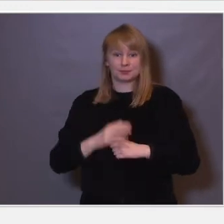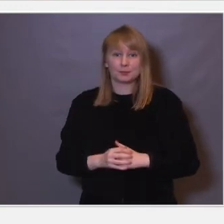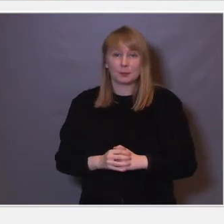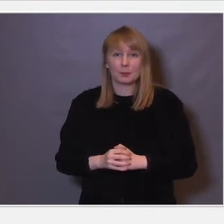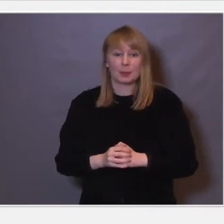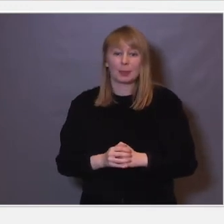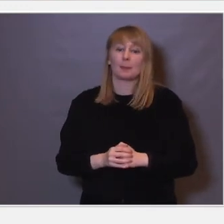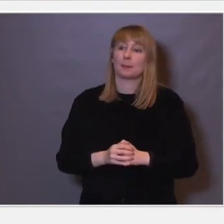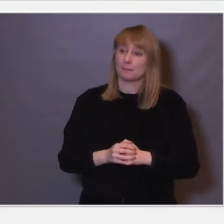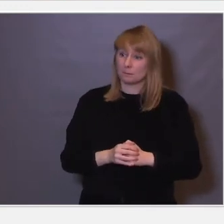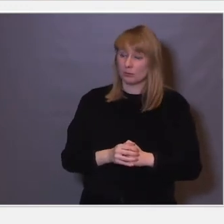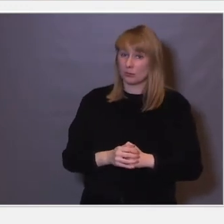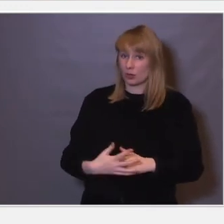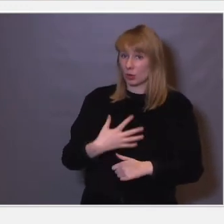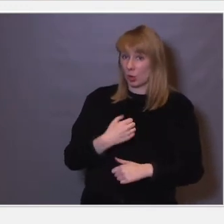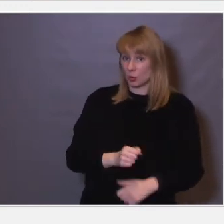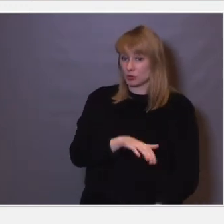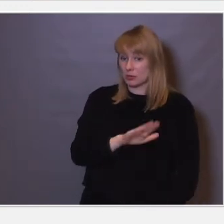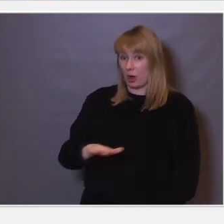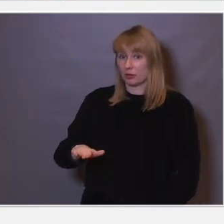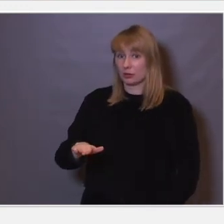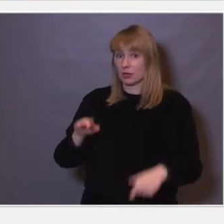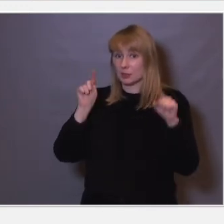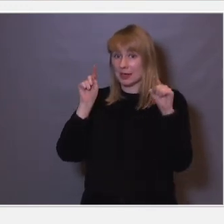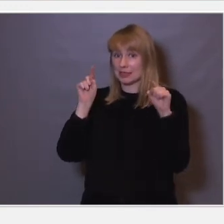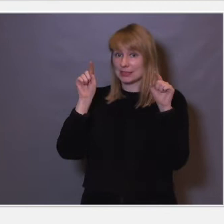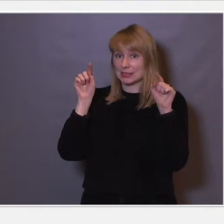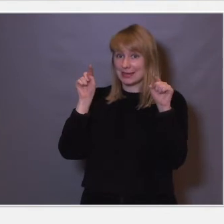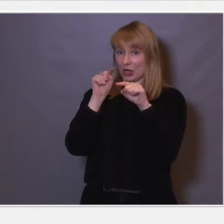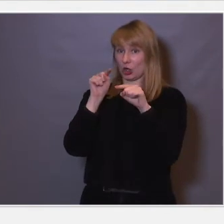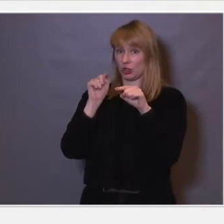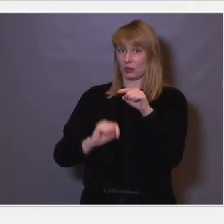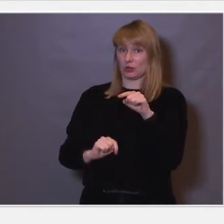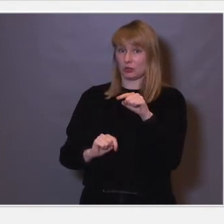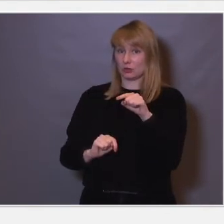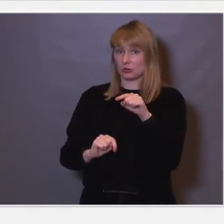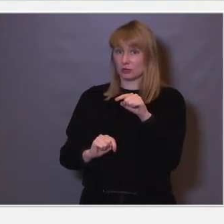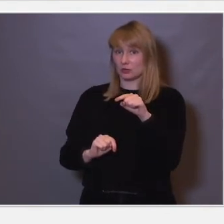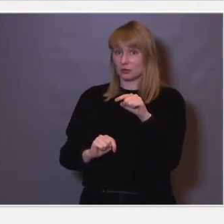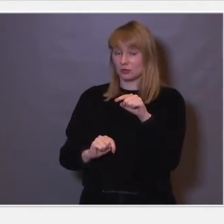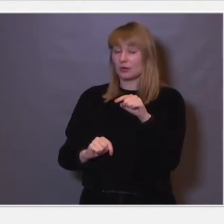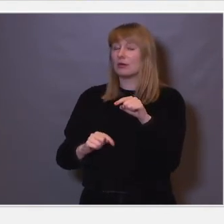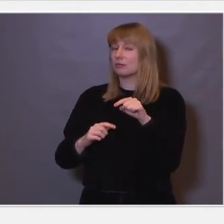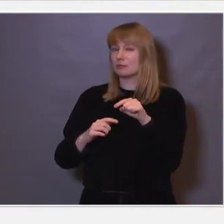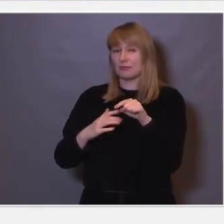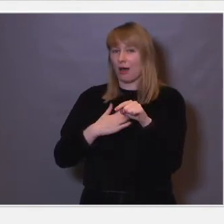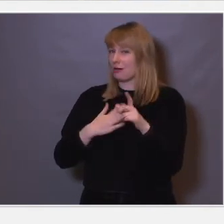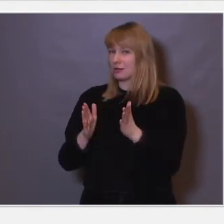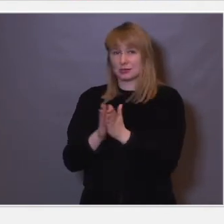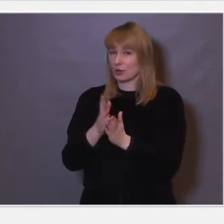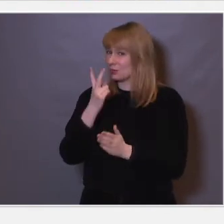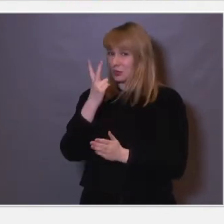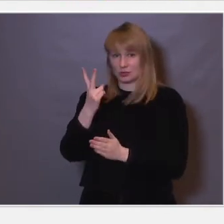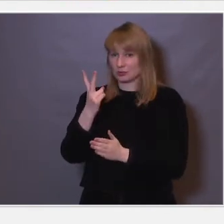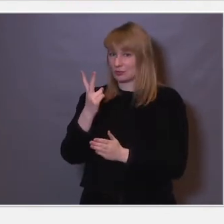Og det man ser er da, hos barn med sjel, som er sjeløyde, så har de jo ikke det samsynet.